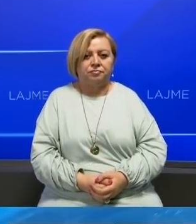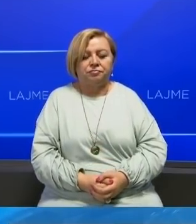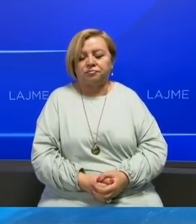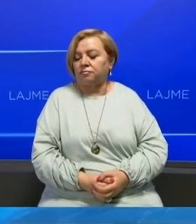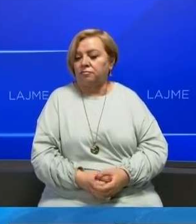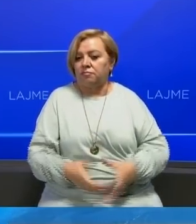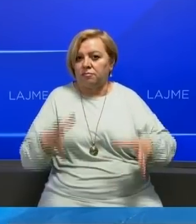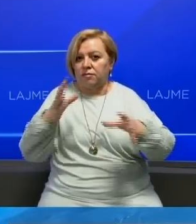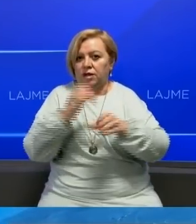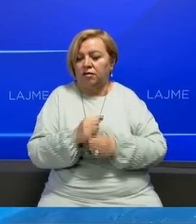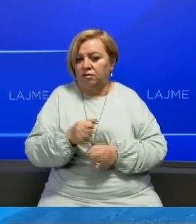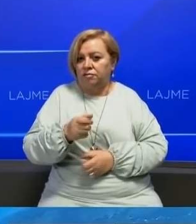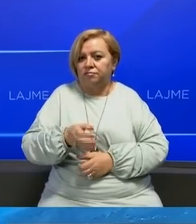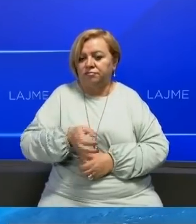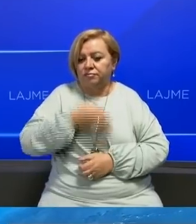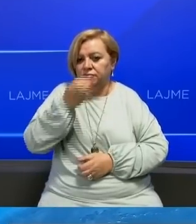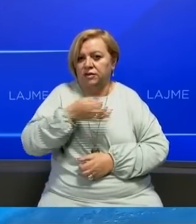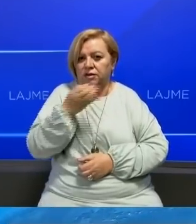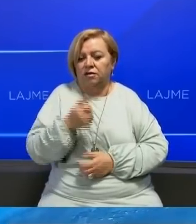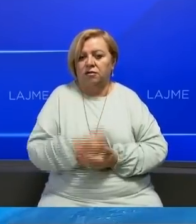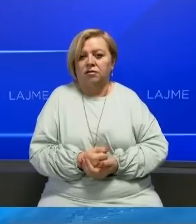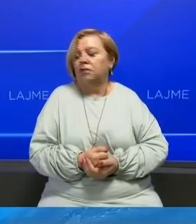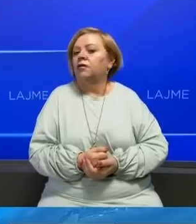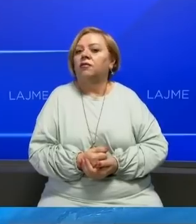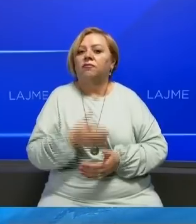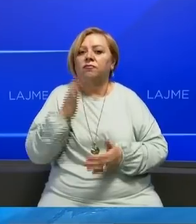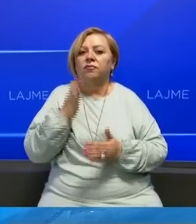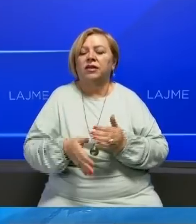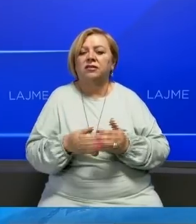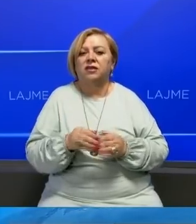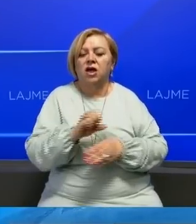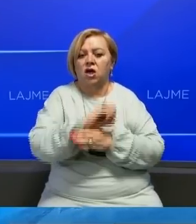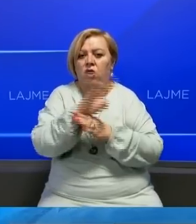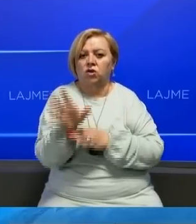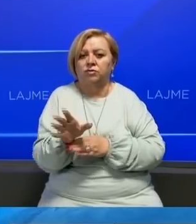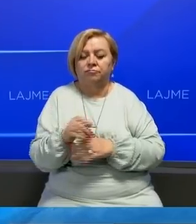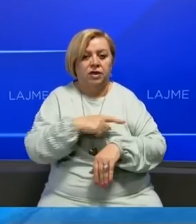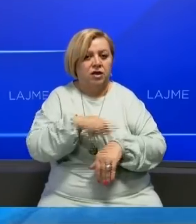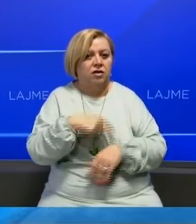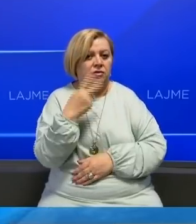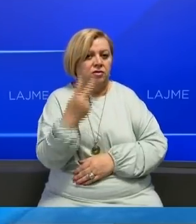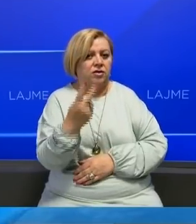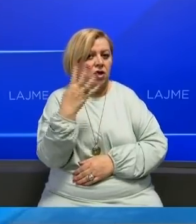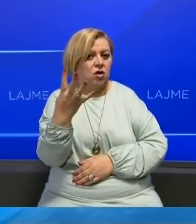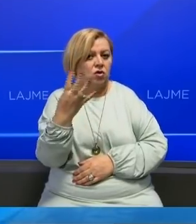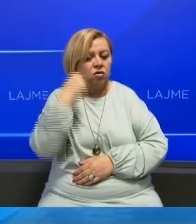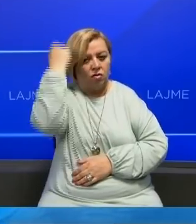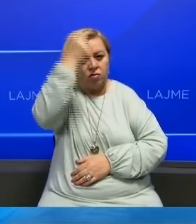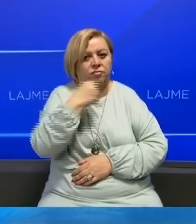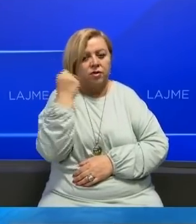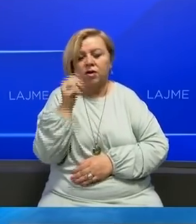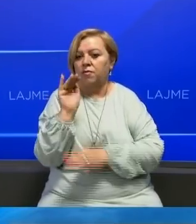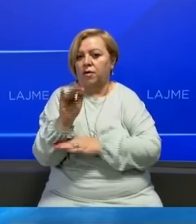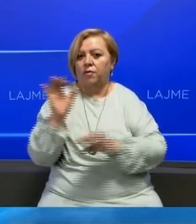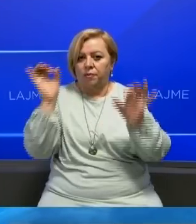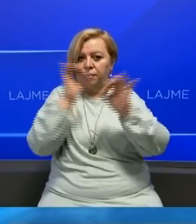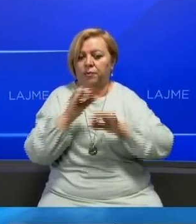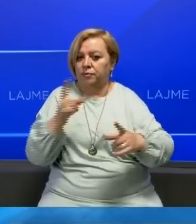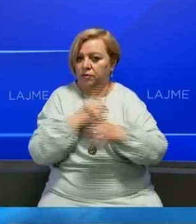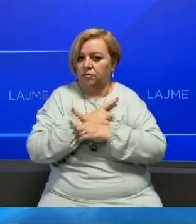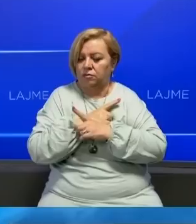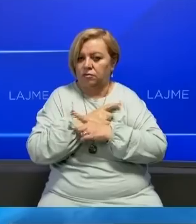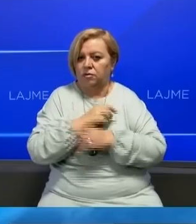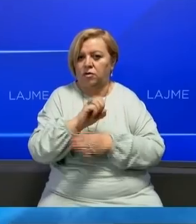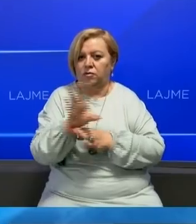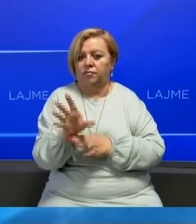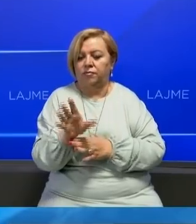Kretë në fund të në ruar shikuese dhe informacionet e fundit nga pandemija, fatmirësishë në 24 hore të fundit në Kosovë nuk është raportuar as një rast i vdekjes